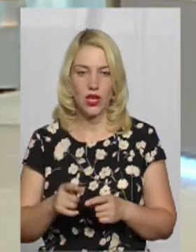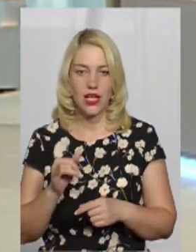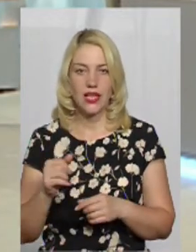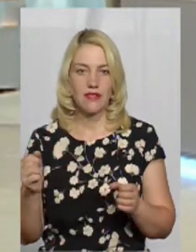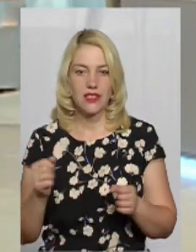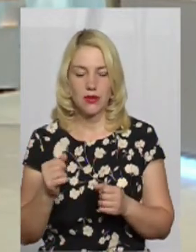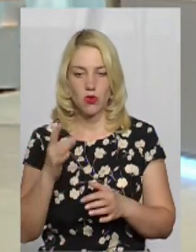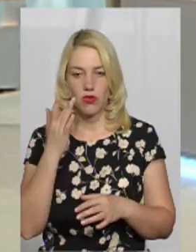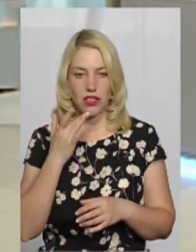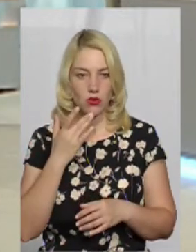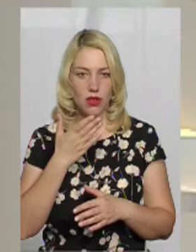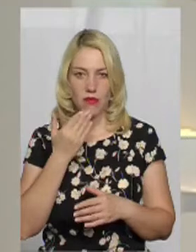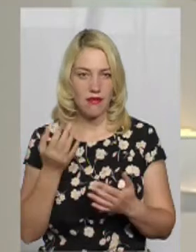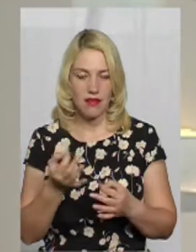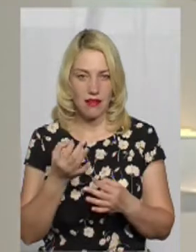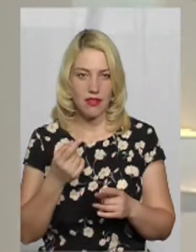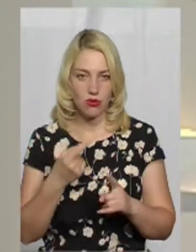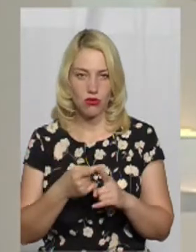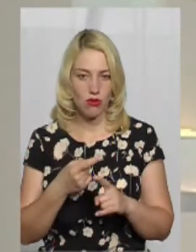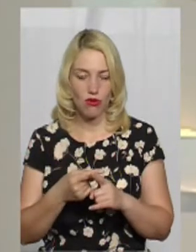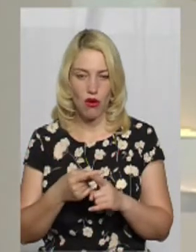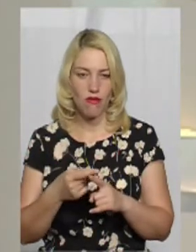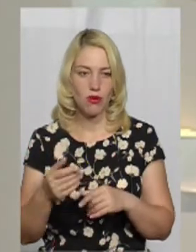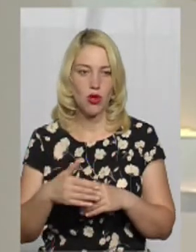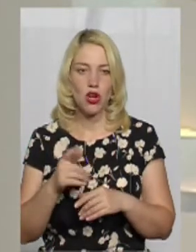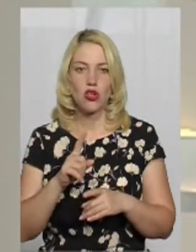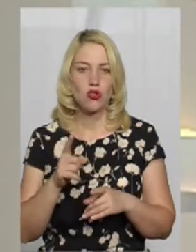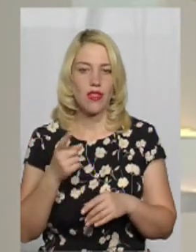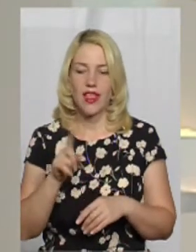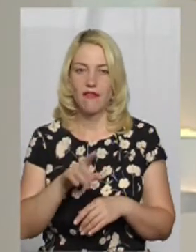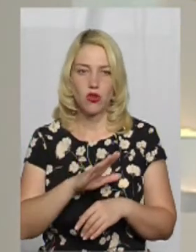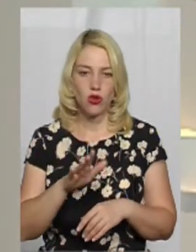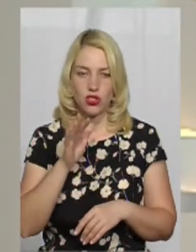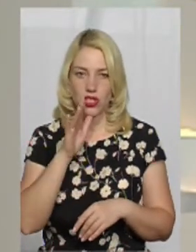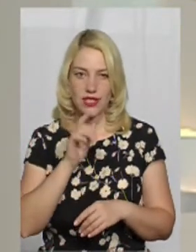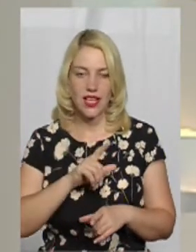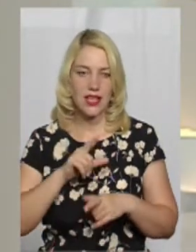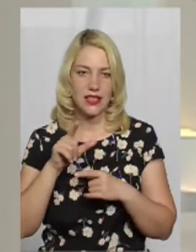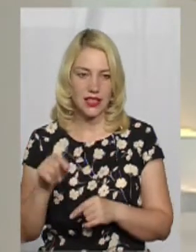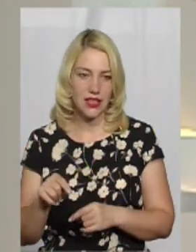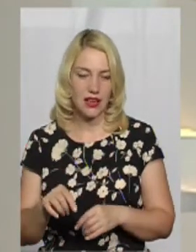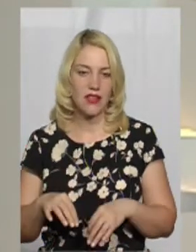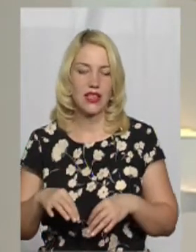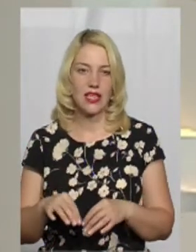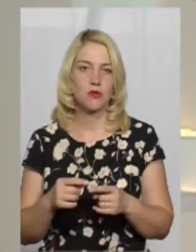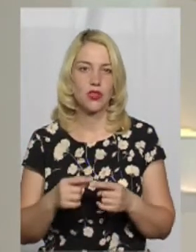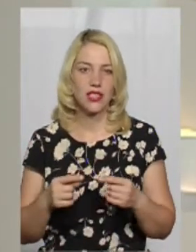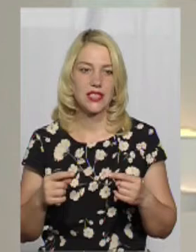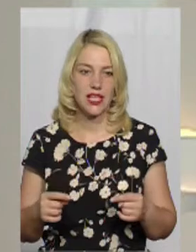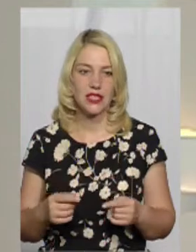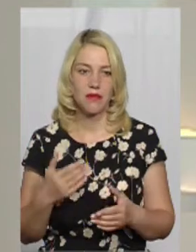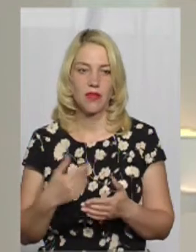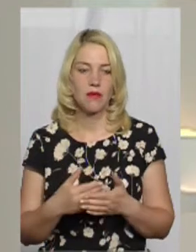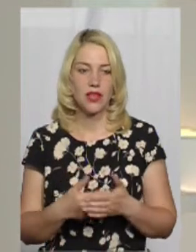немає ніяких додаткових покарань за те, що не в той час їхав транспортний засіб,